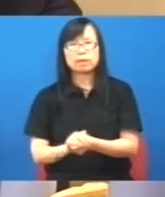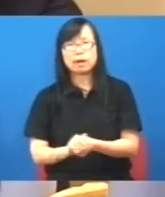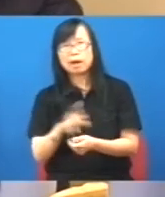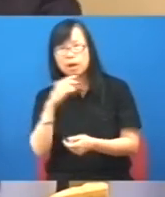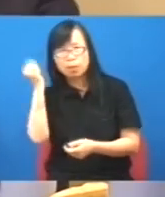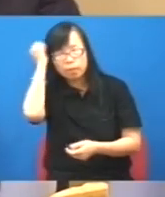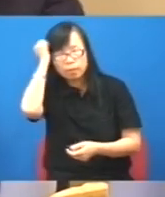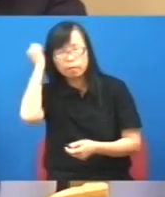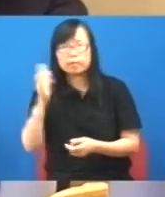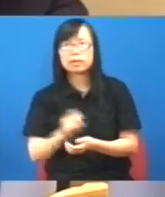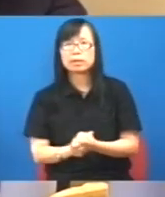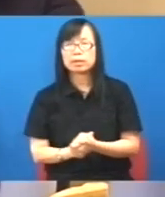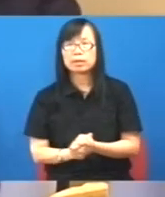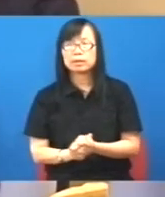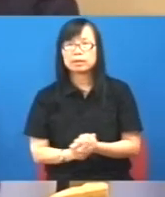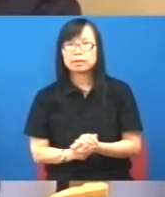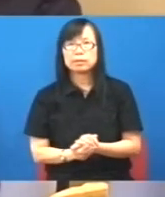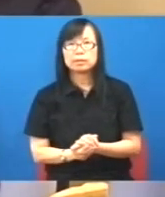彈一會兒這個